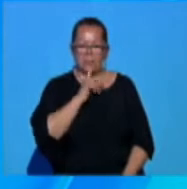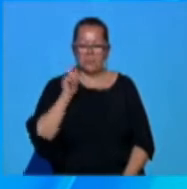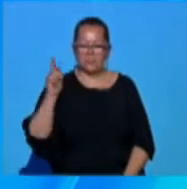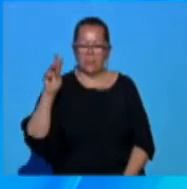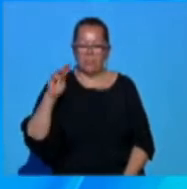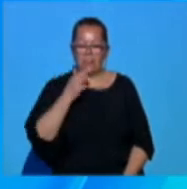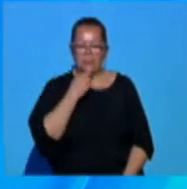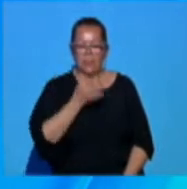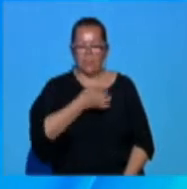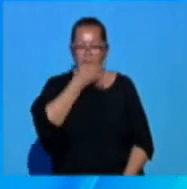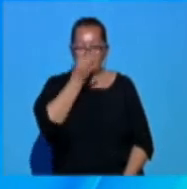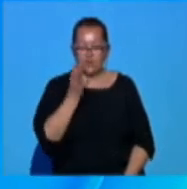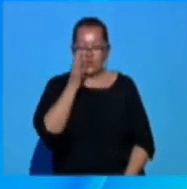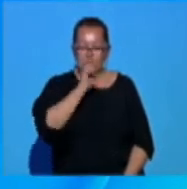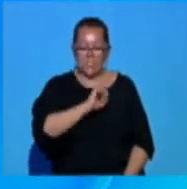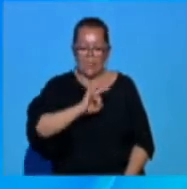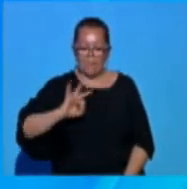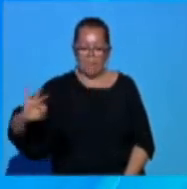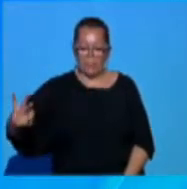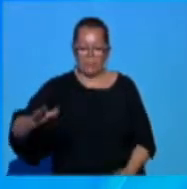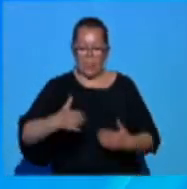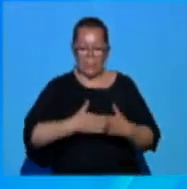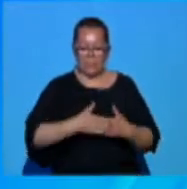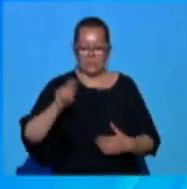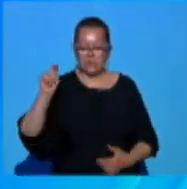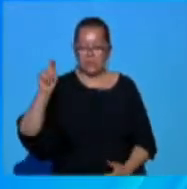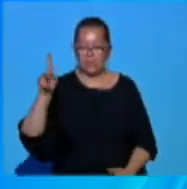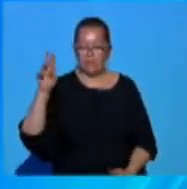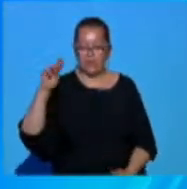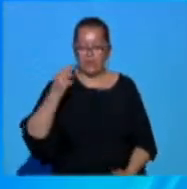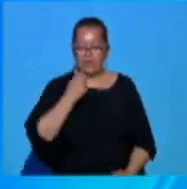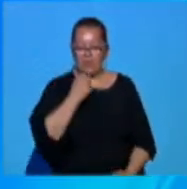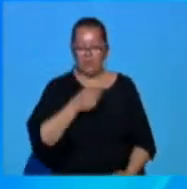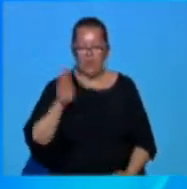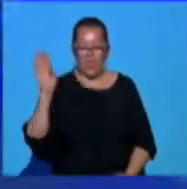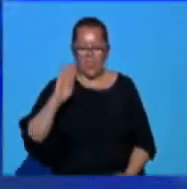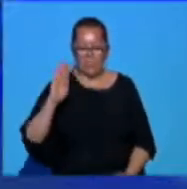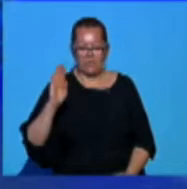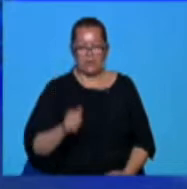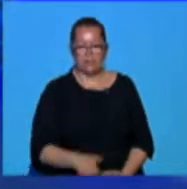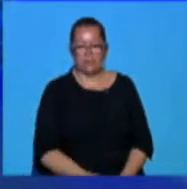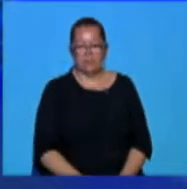TV Recreova. Eu vă doresc o seară frumoasă și rămâneți alături de programele TVR. La revedere!